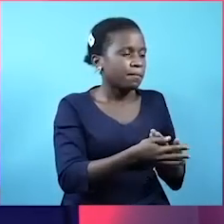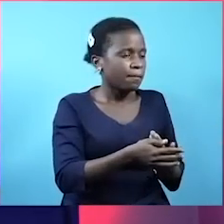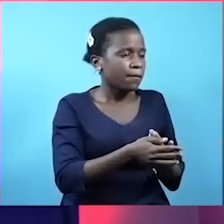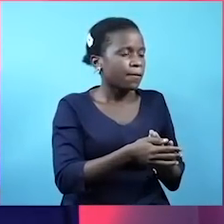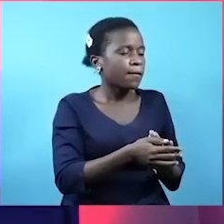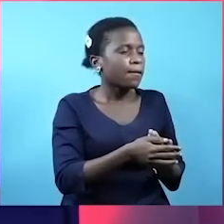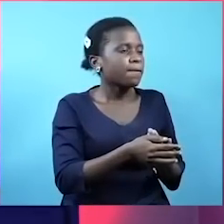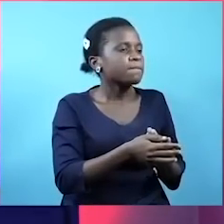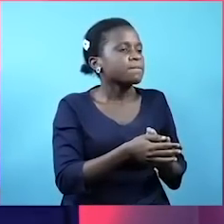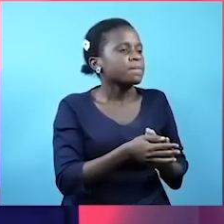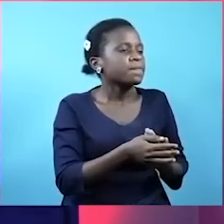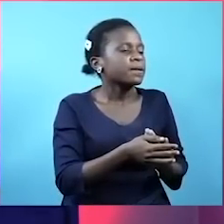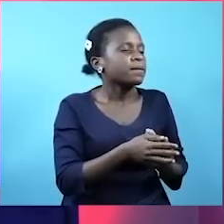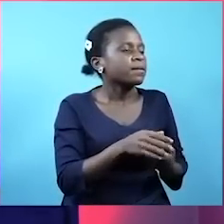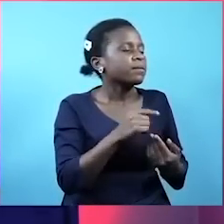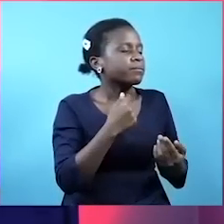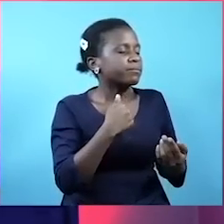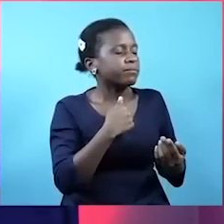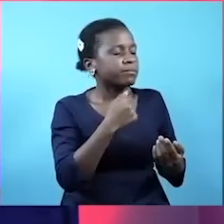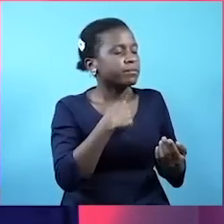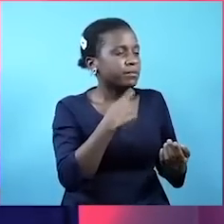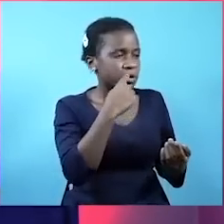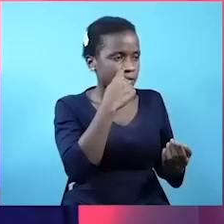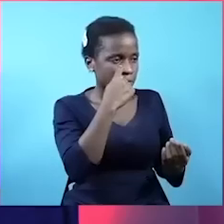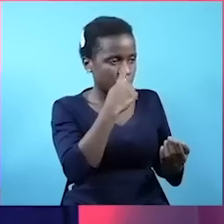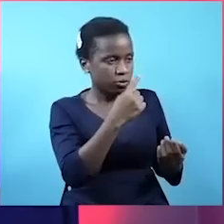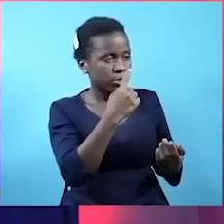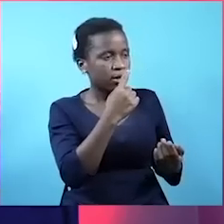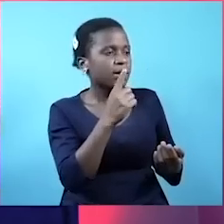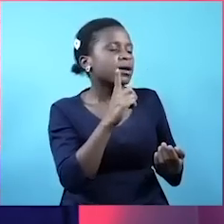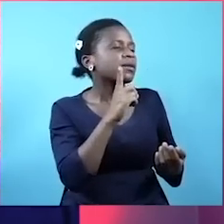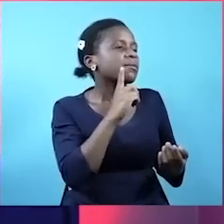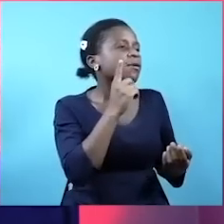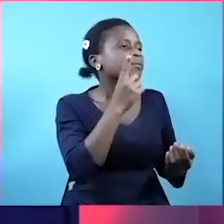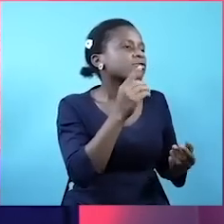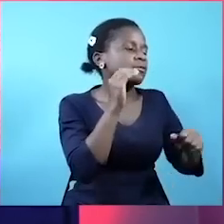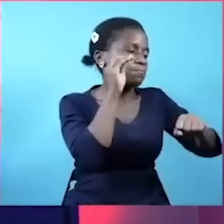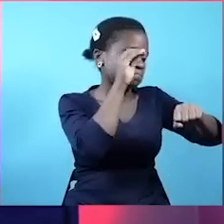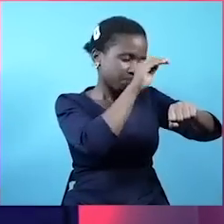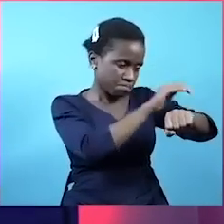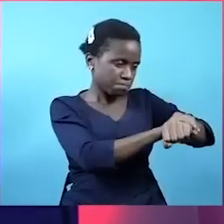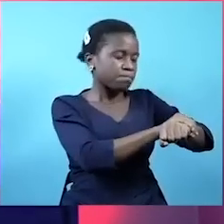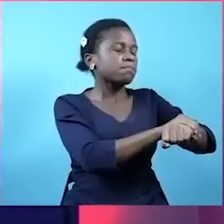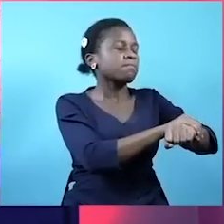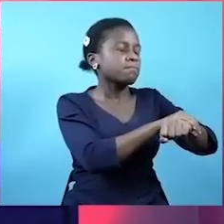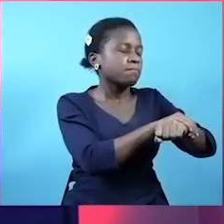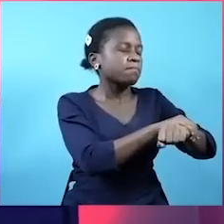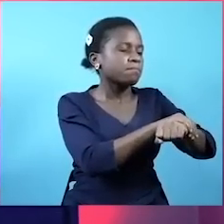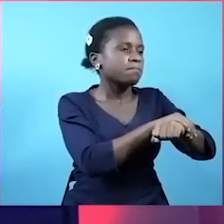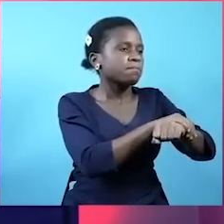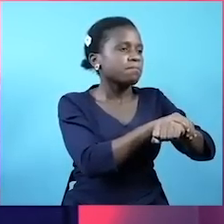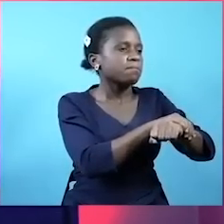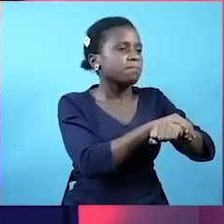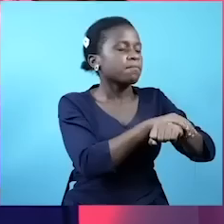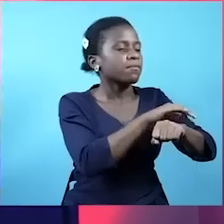kwamba naunga mkono uizi. Juzi. Wame mrekondi. Yadi kumrekondi. Hameiba. Pare mlimani sita. Hee. Hee. Wanataku